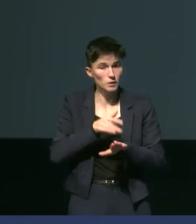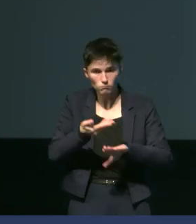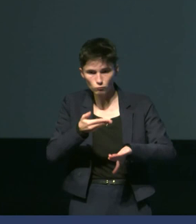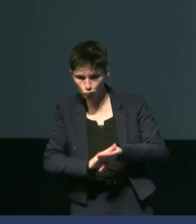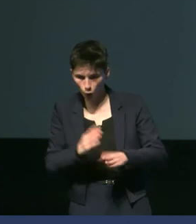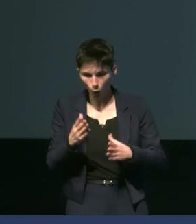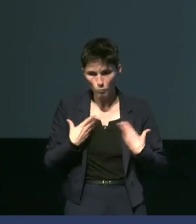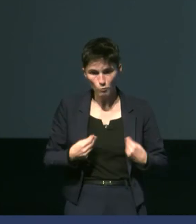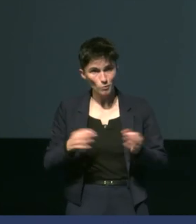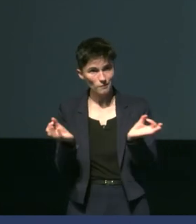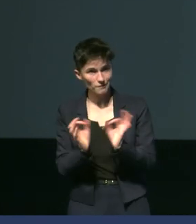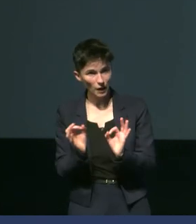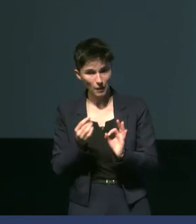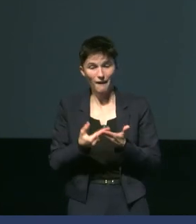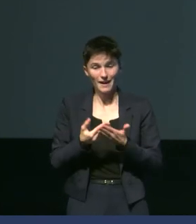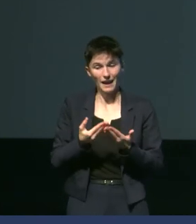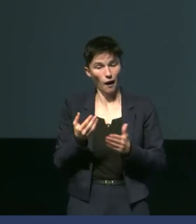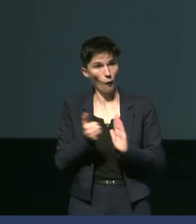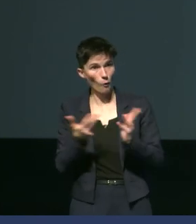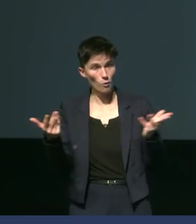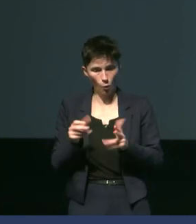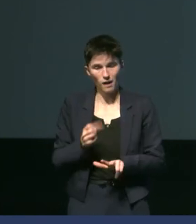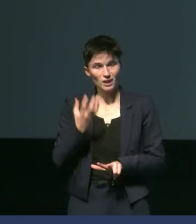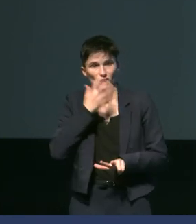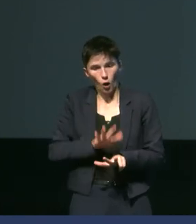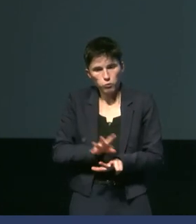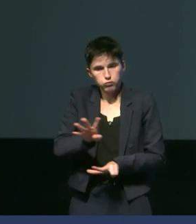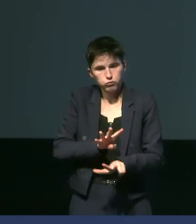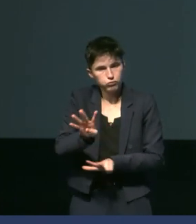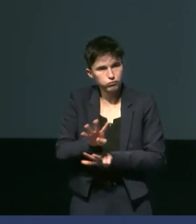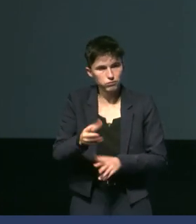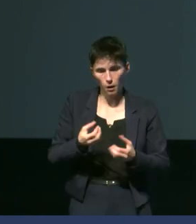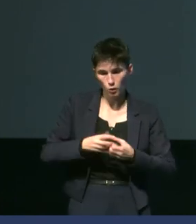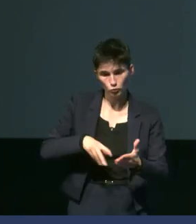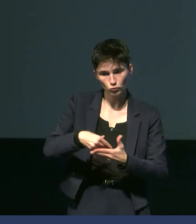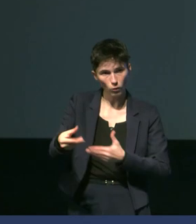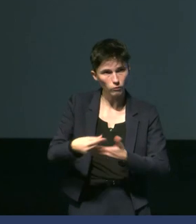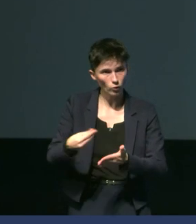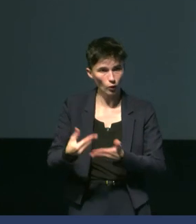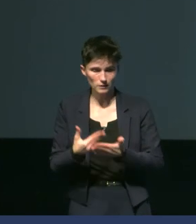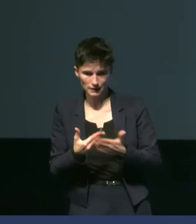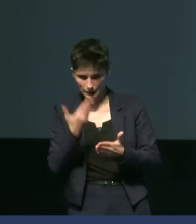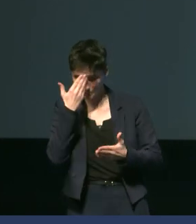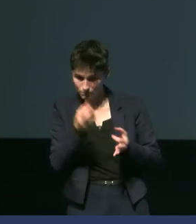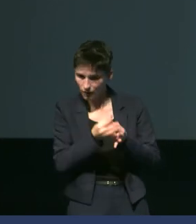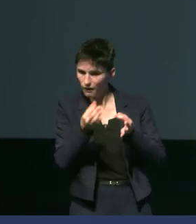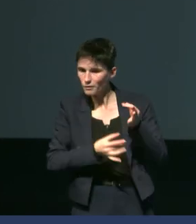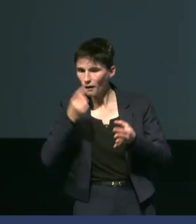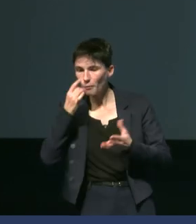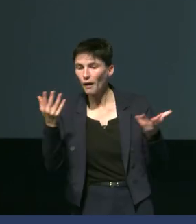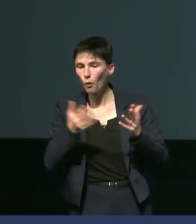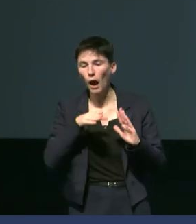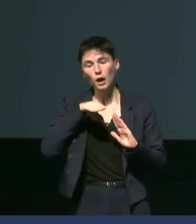pieds. qui va avoir un rôle de dissiper la chaleur. Et si on regarde le résultat de cette augmentation des fenêtres thermiques, qu voit, c'est qu'on a une